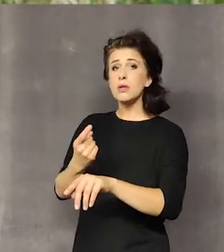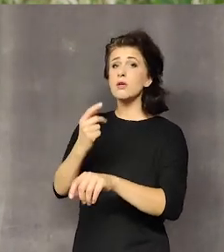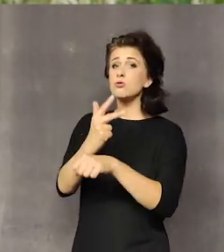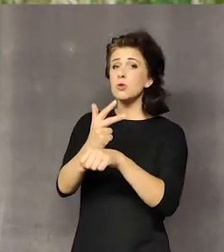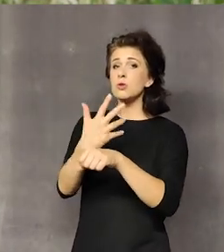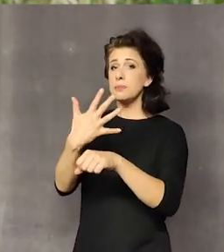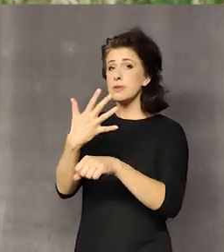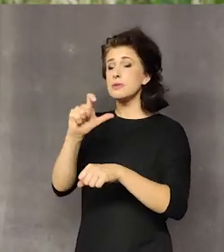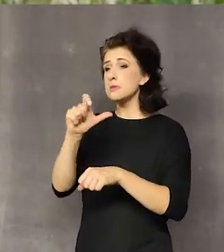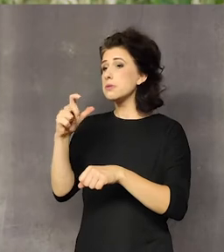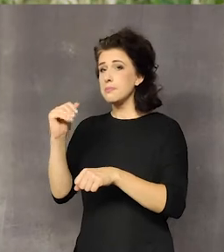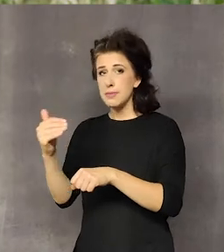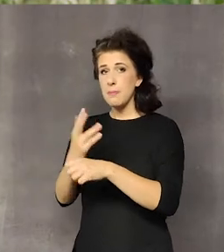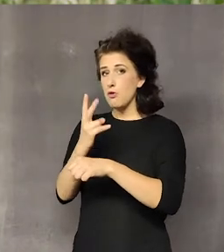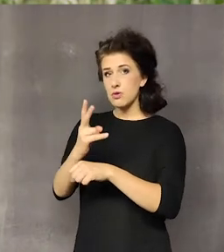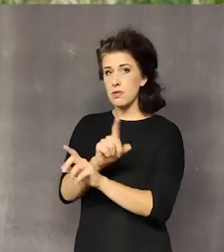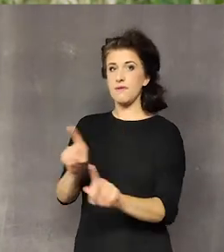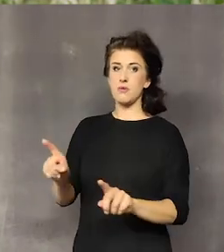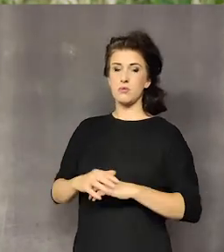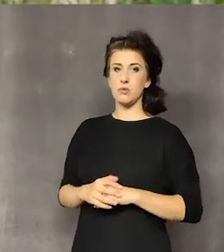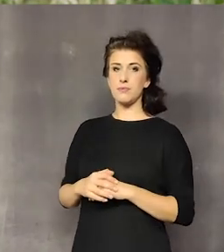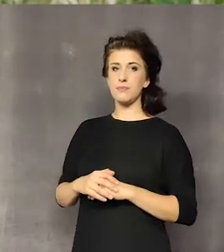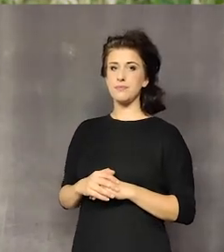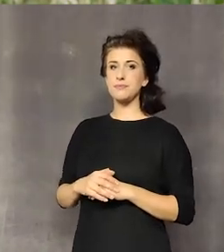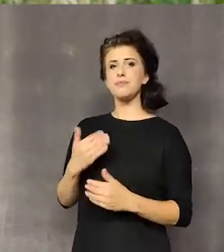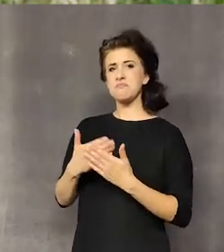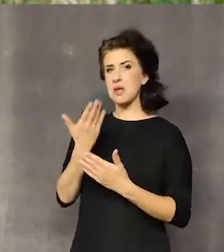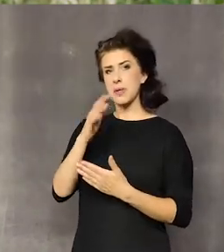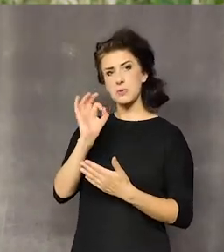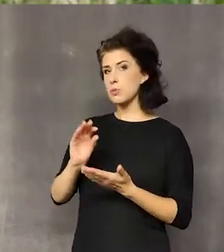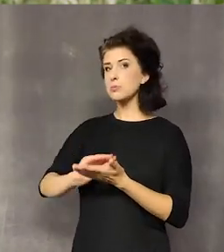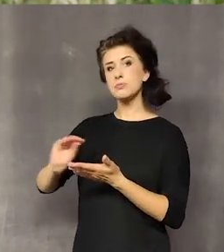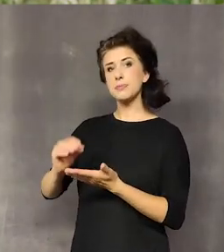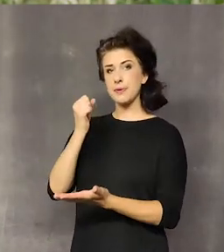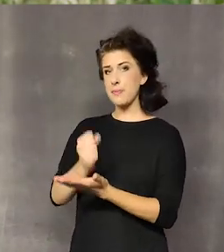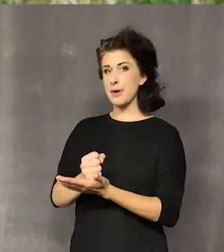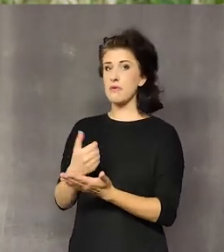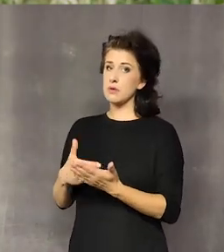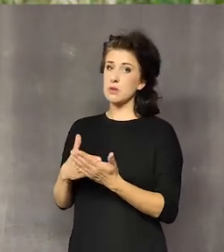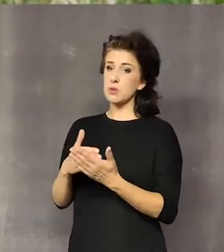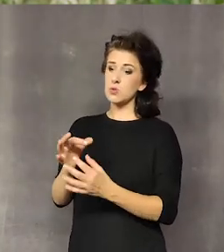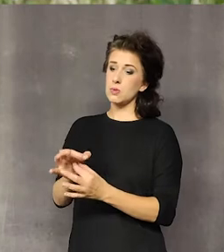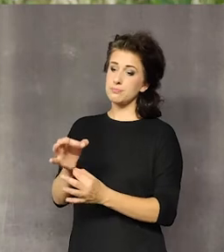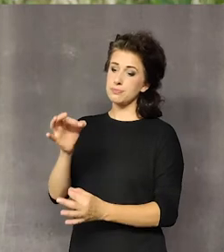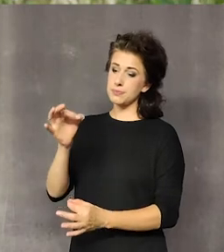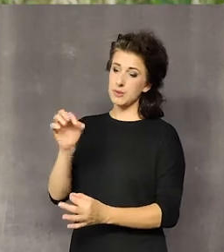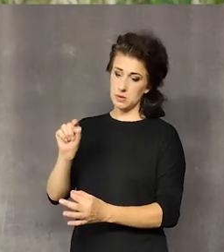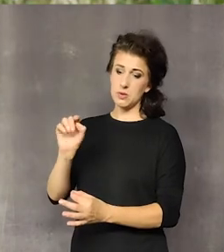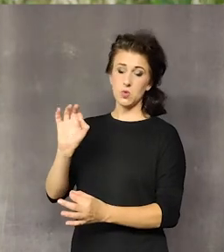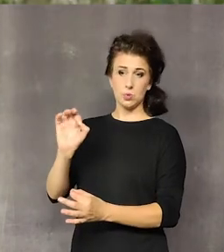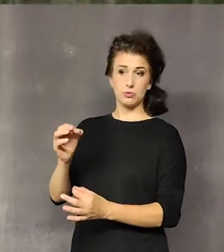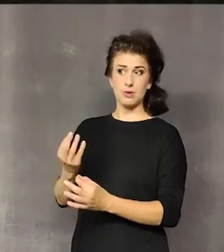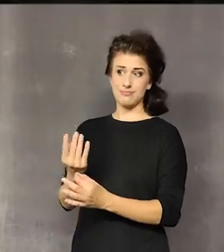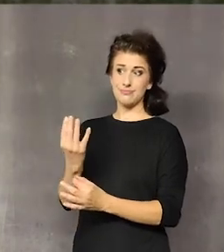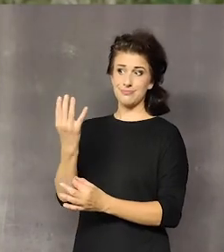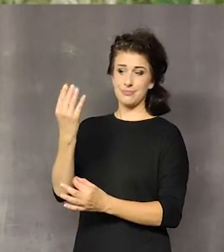35 cm. To jest taki przepis, to jest bardzo dobry, bo roślina po prostu nie ma naruszonego w stożku wzrostu. Ona może